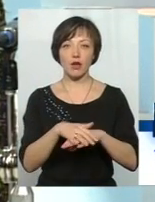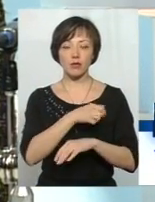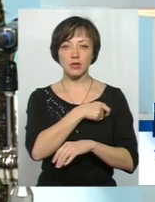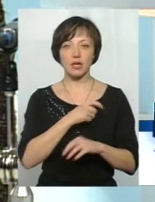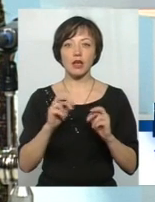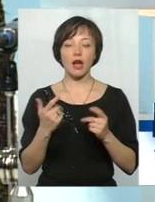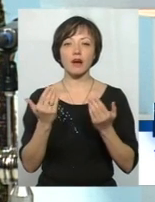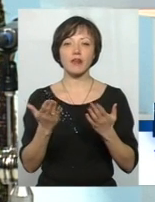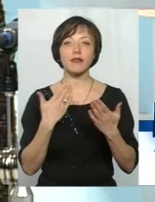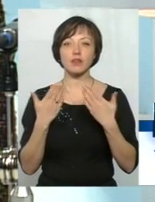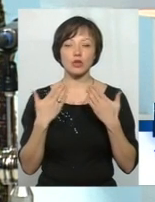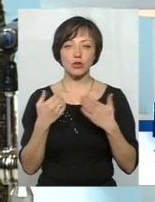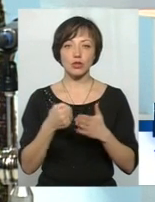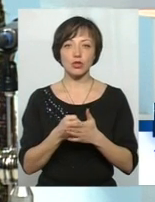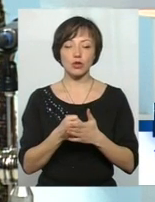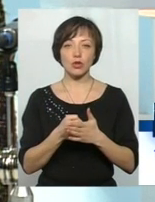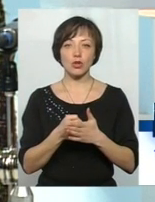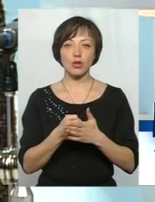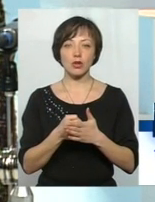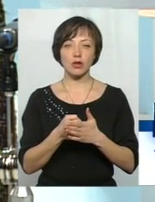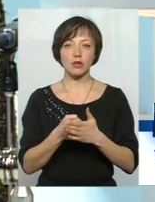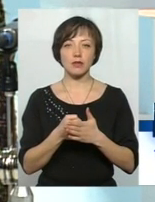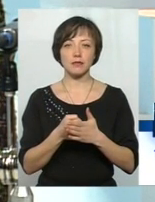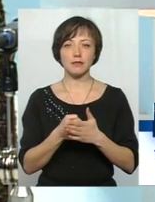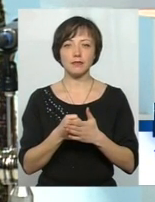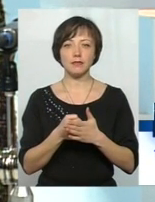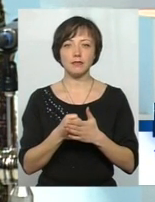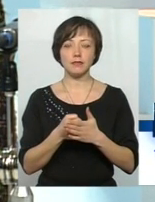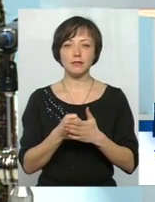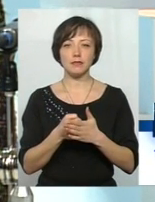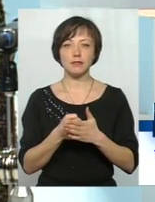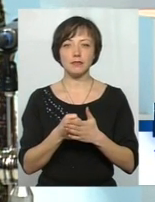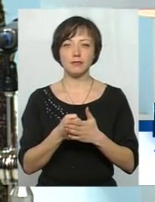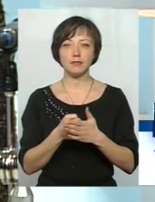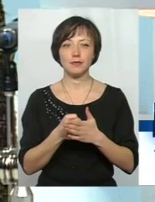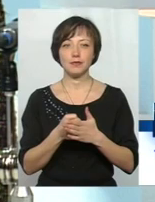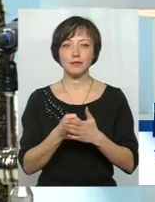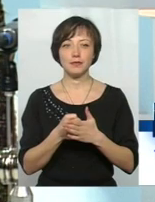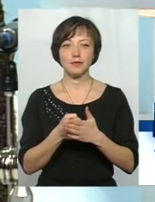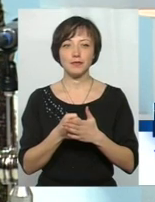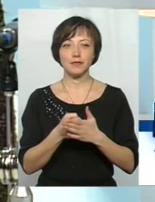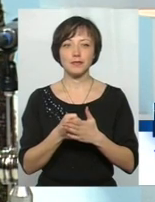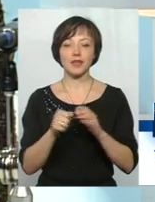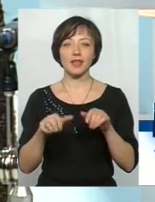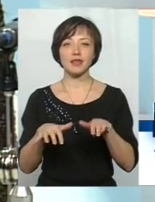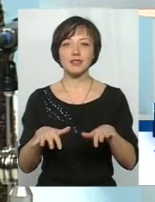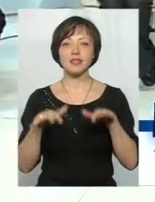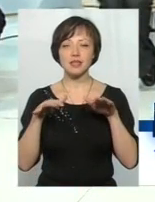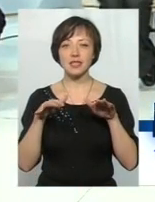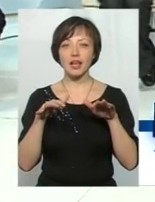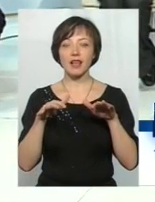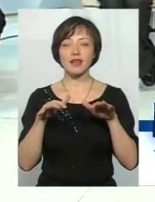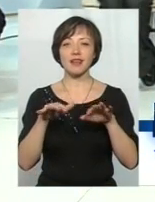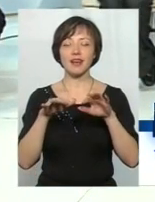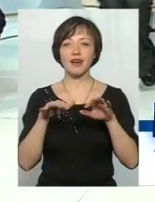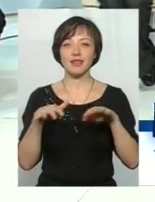приведуся до засідання цього курника, курника цього Верховної Ради, баю, биду. Якщо ви не пілить, закричить,